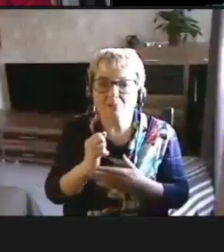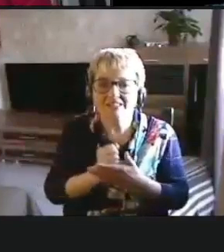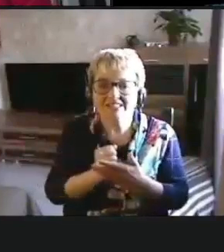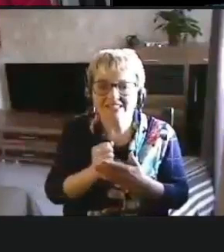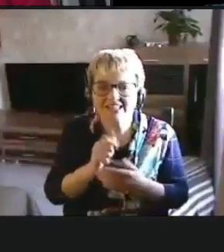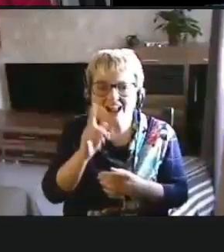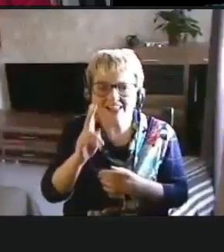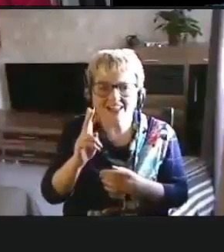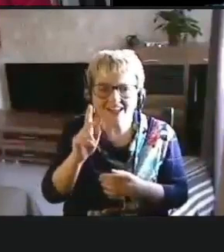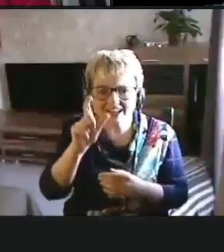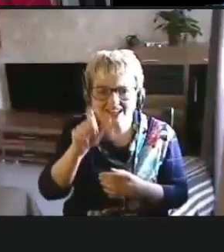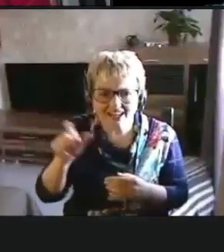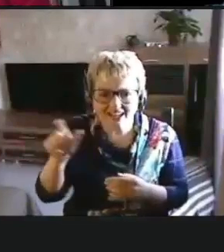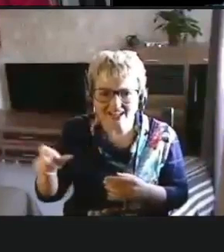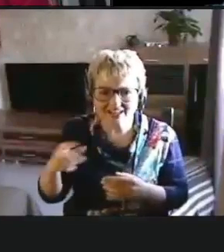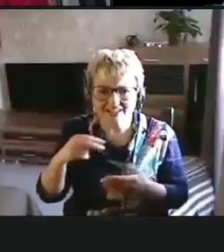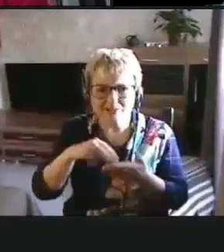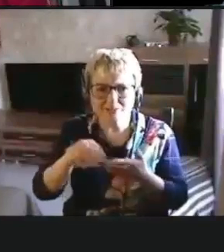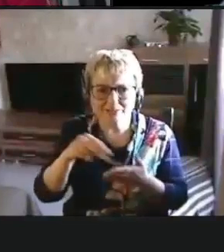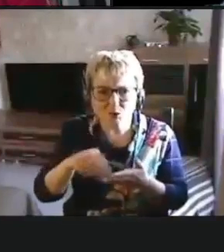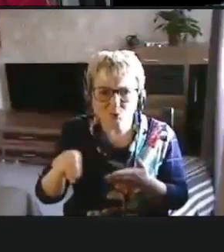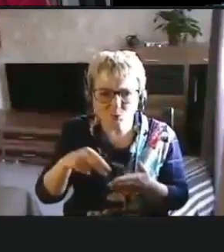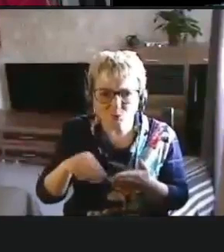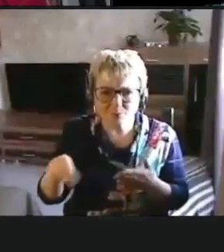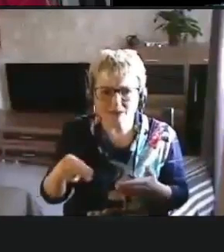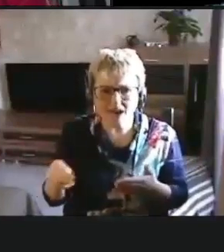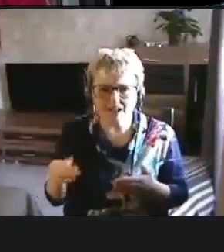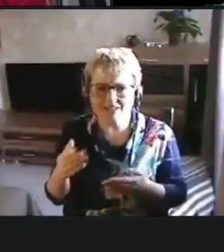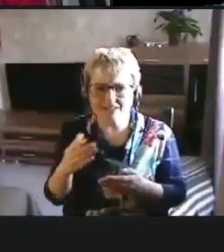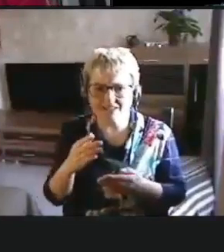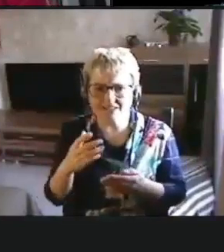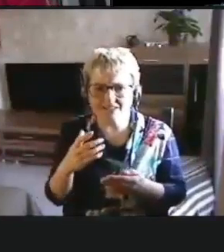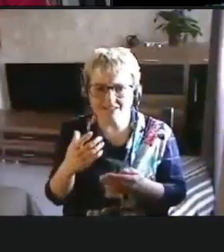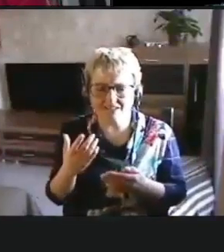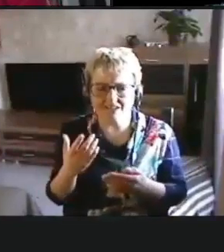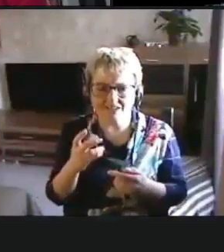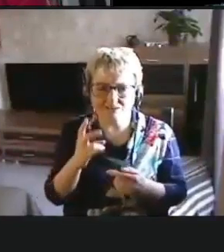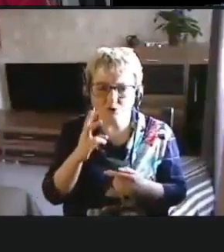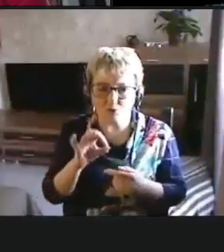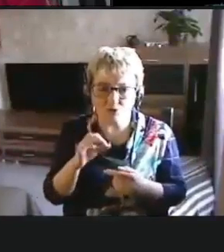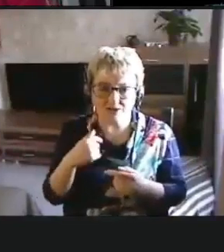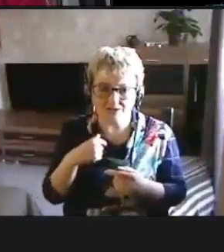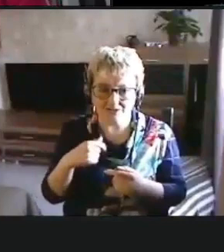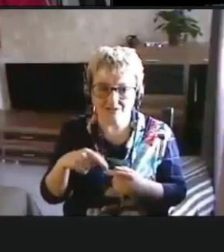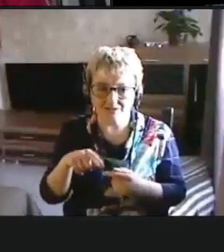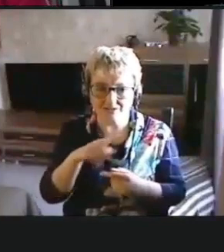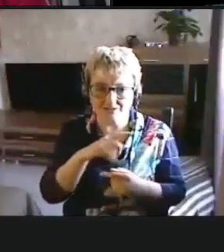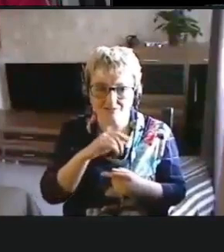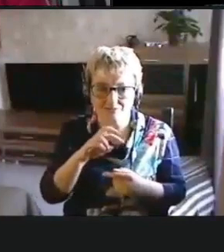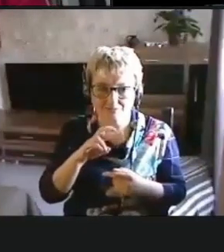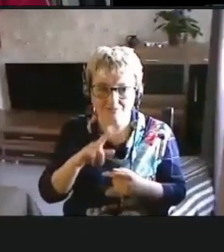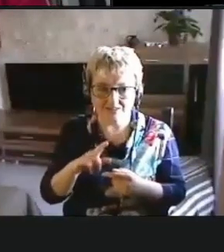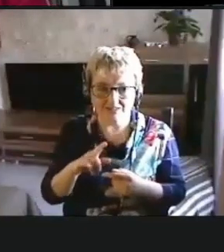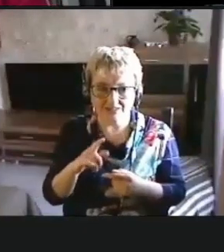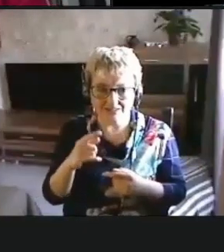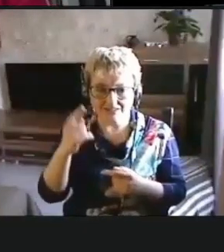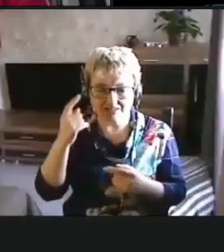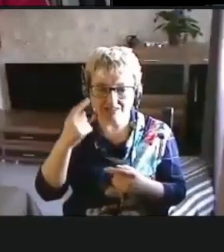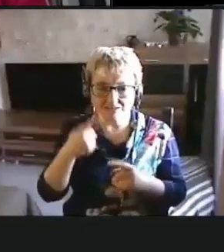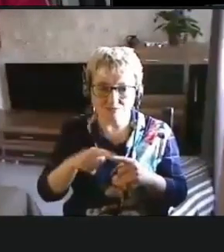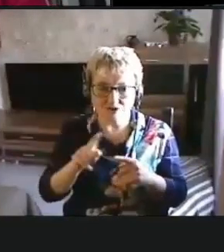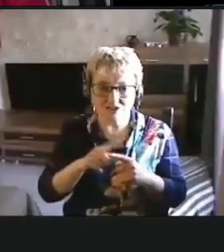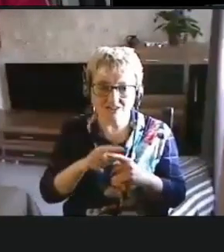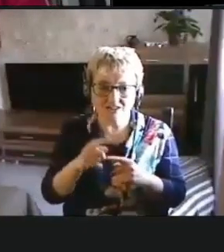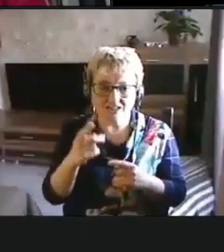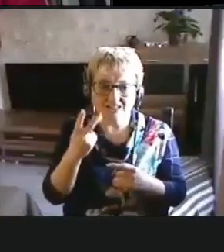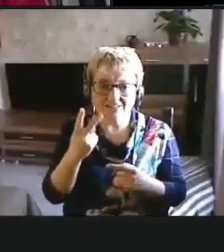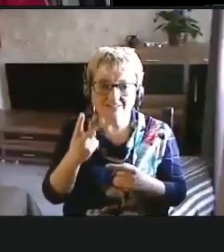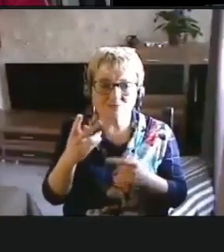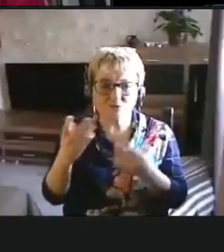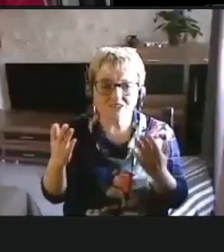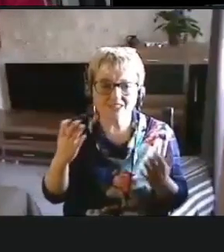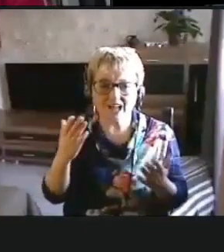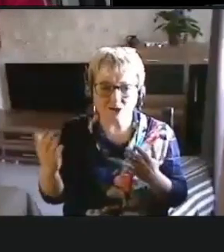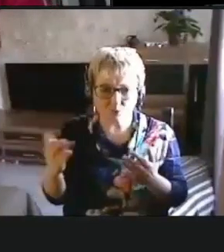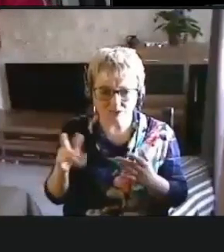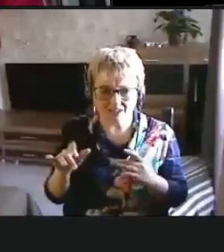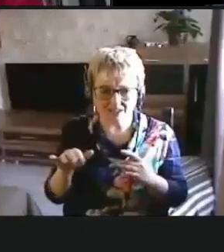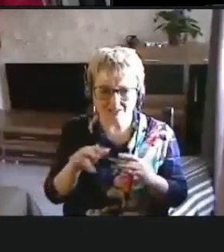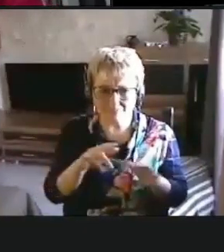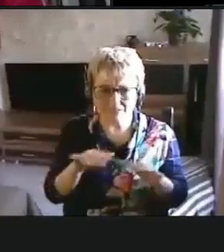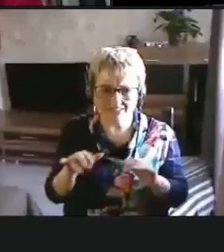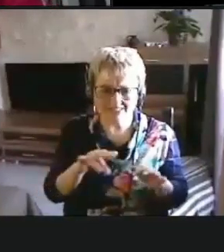клиентов, покупатели. Но и мы по идее это, конечно, двухсторонный процесс